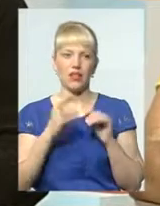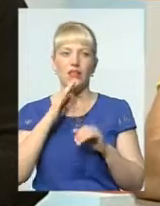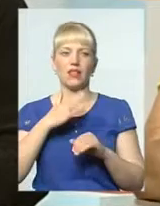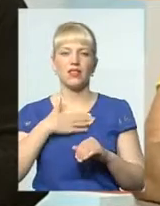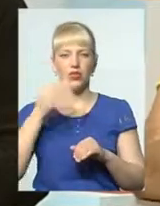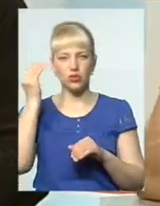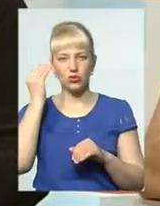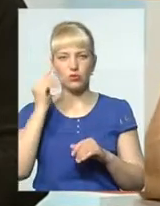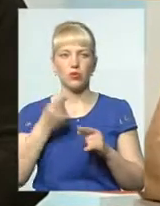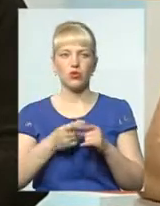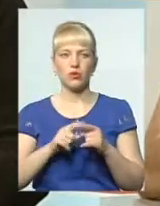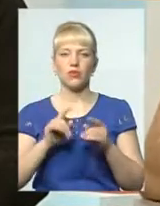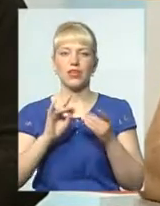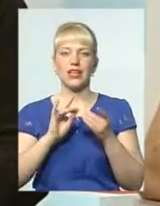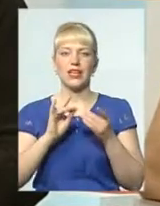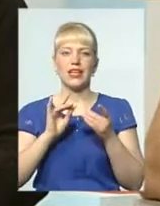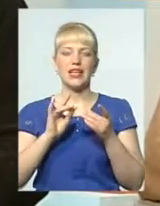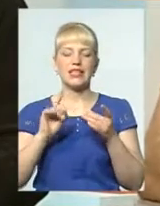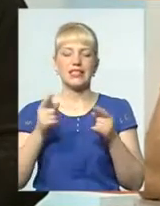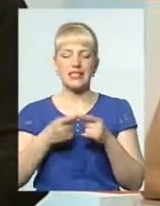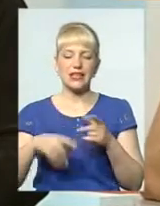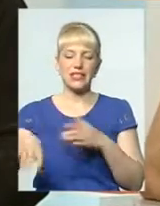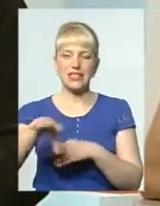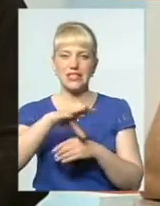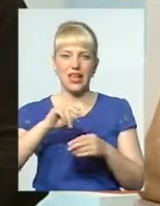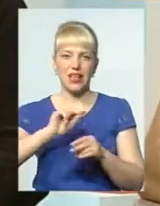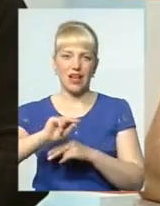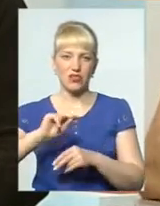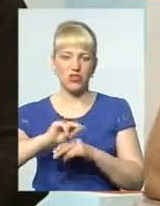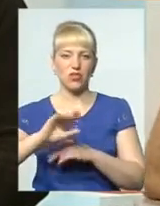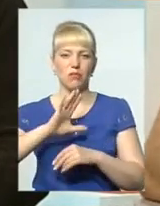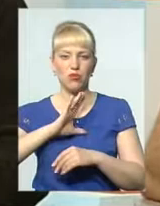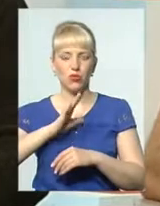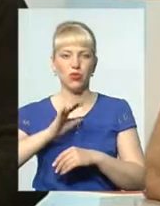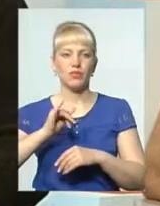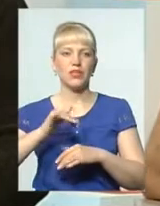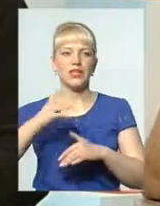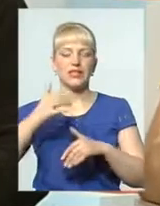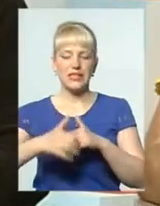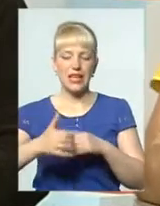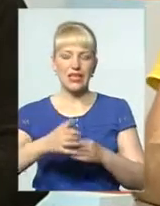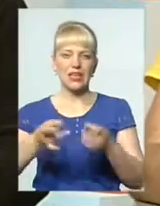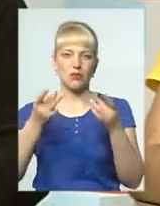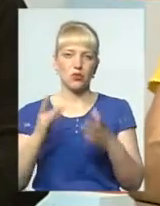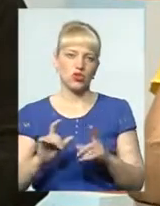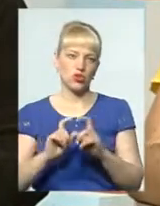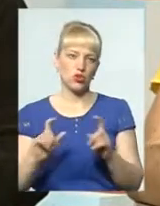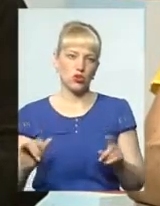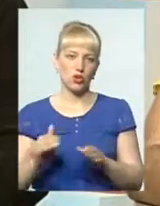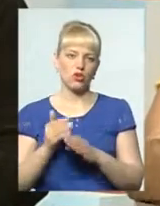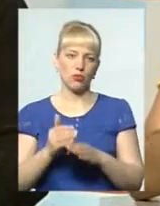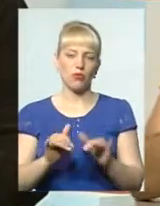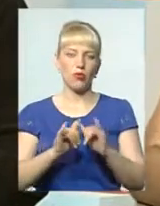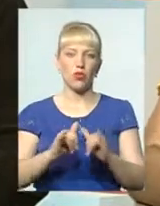інтернатів не було, що це все навчання, все це було в середніх, в простих школах і допомога